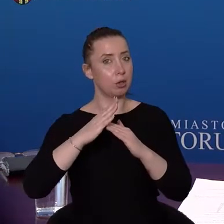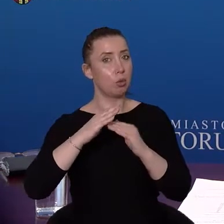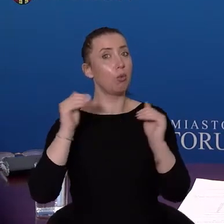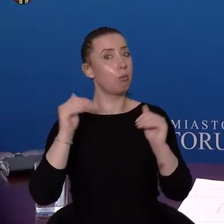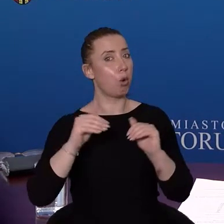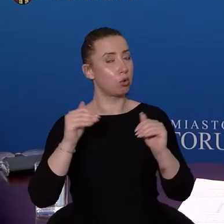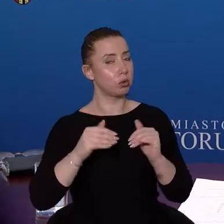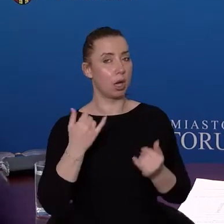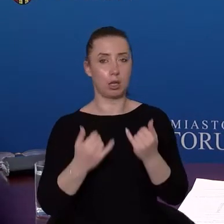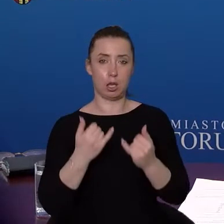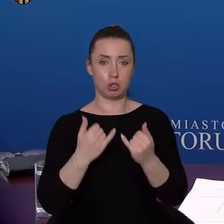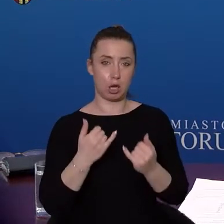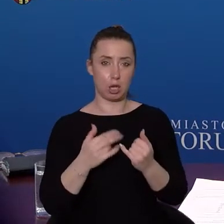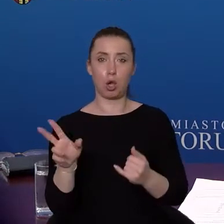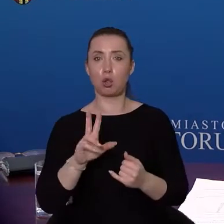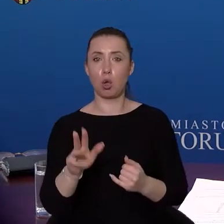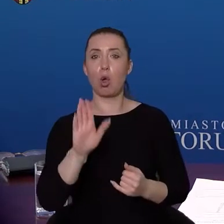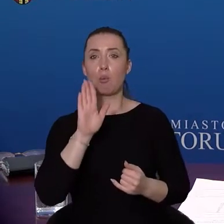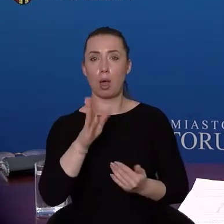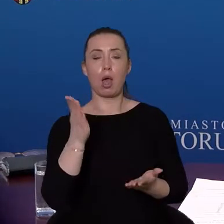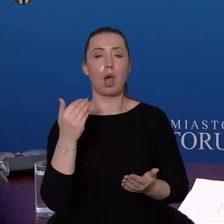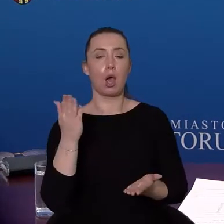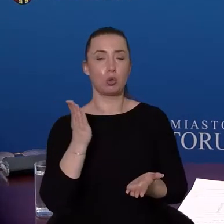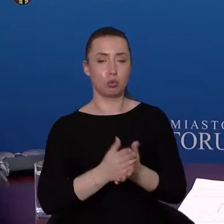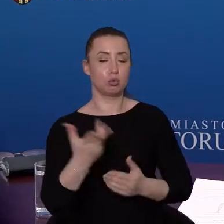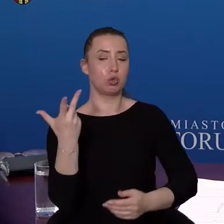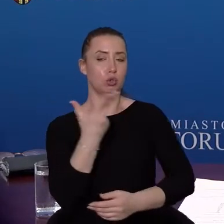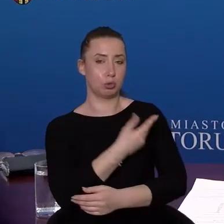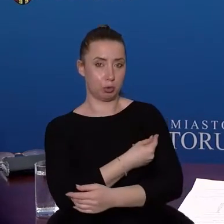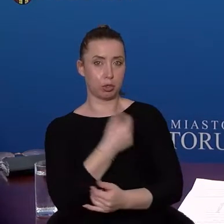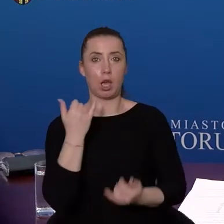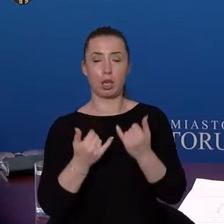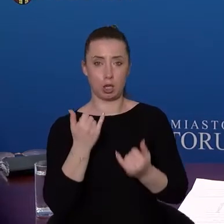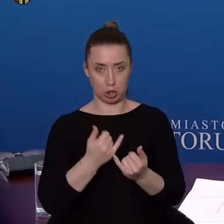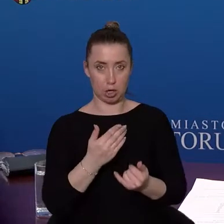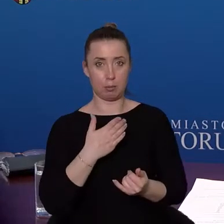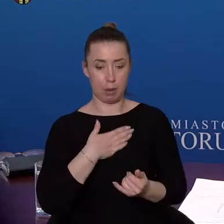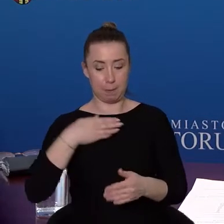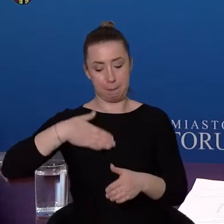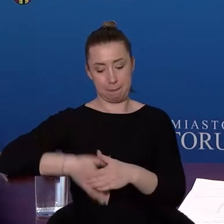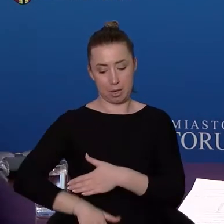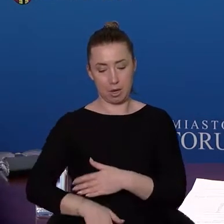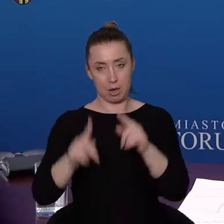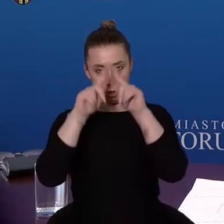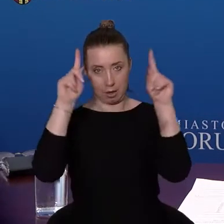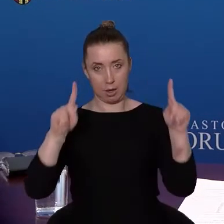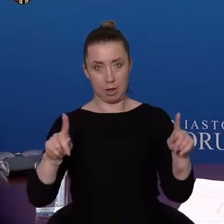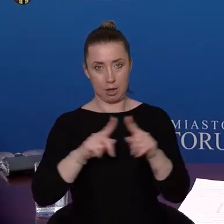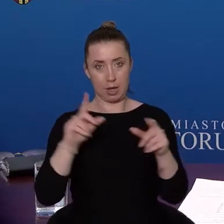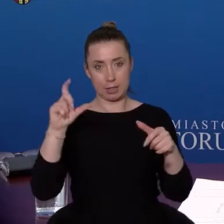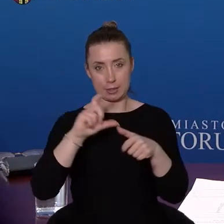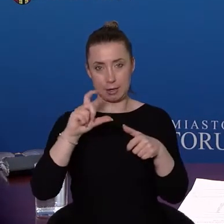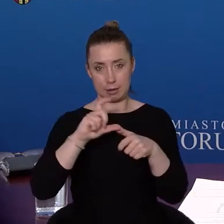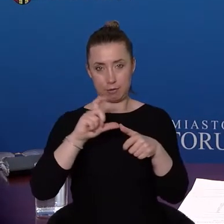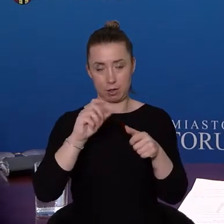tylko dla osób zaszczepionych, o ile zostanie to zweryfikowane za pomocą certyfikatu COVID